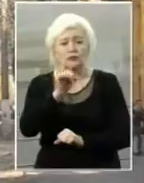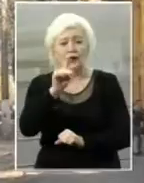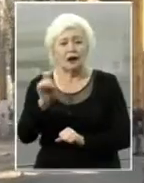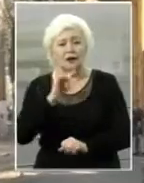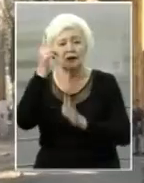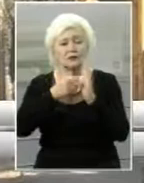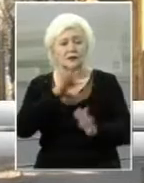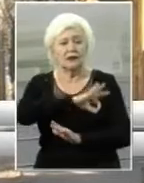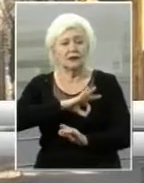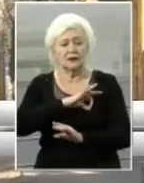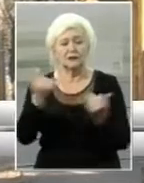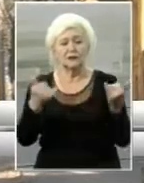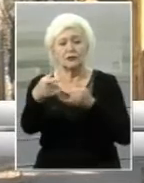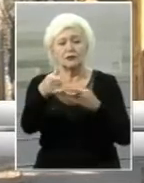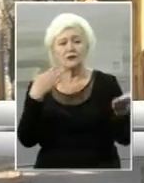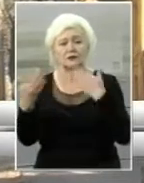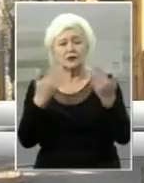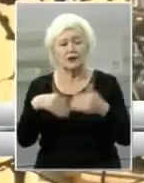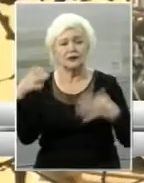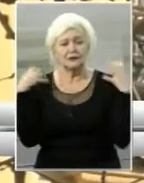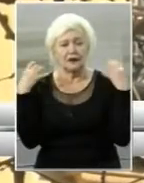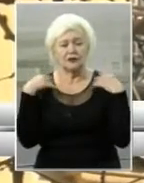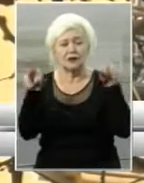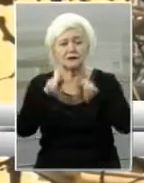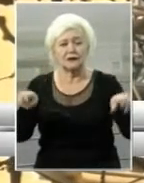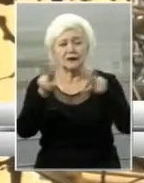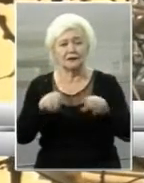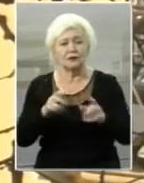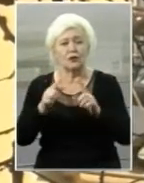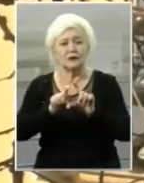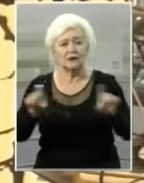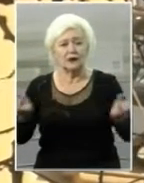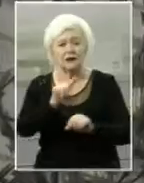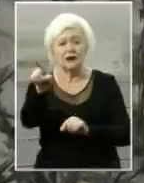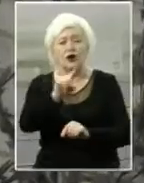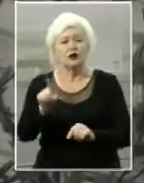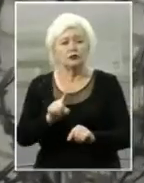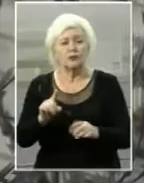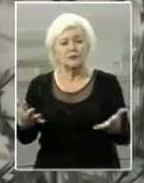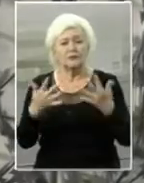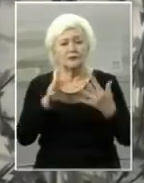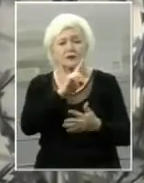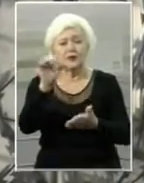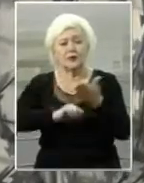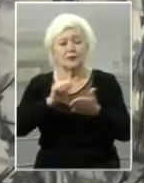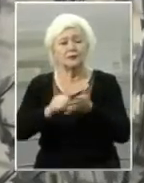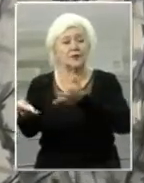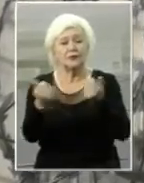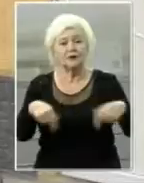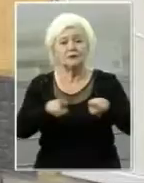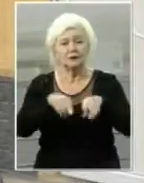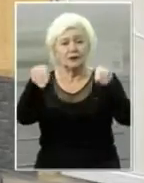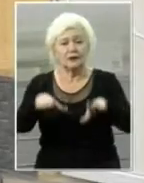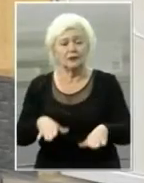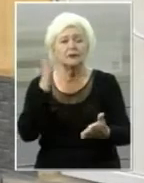від слідчого. Сьогодні він спілкувався з начальником слідчого ізолятора, щоб з'ясувати, на якій підставі було прийнято таке рішення.